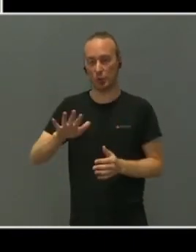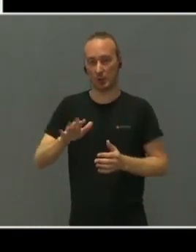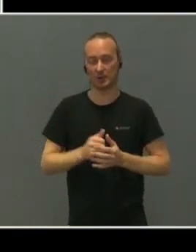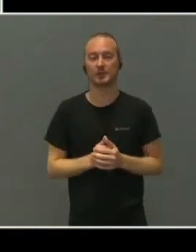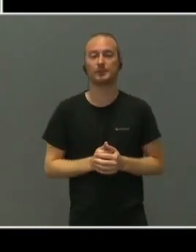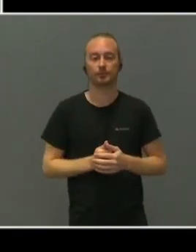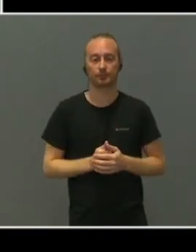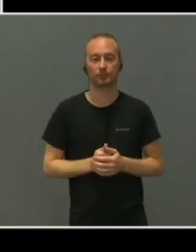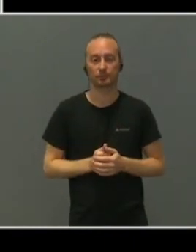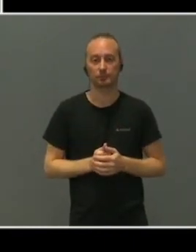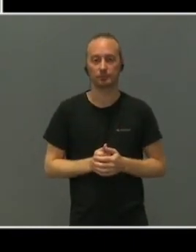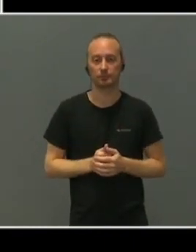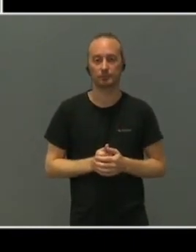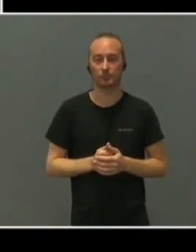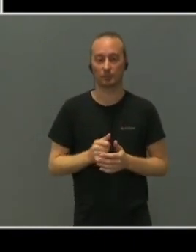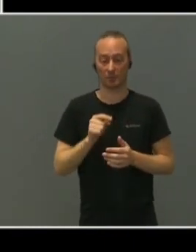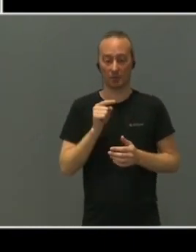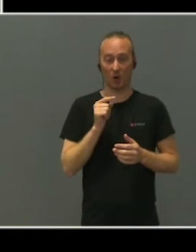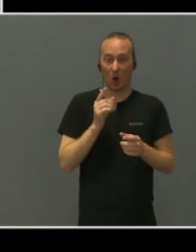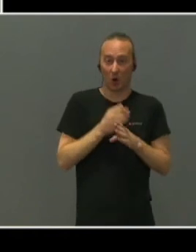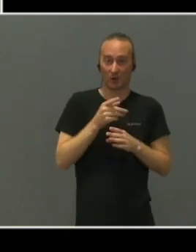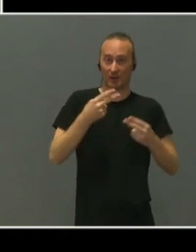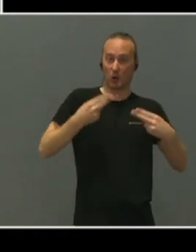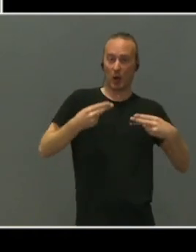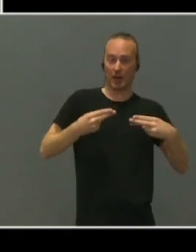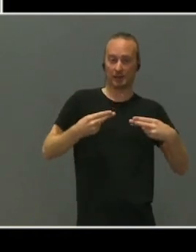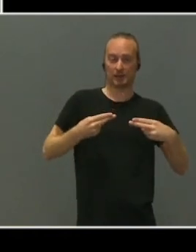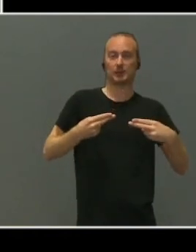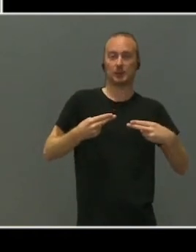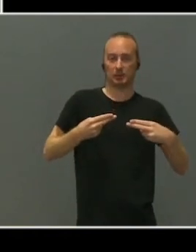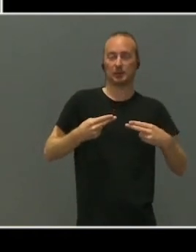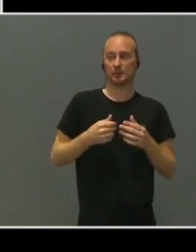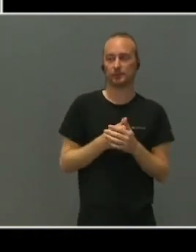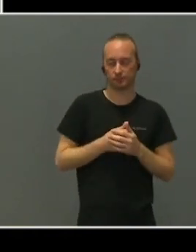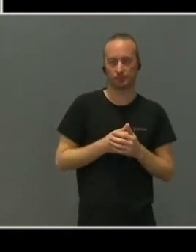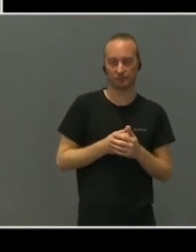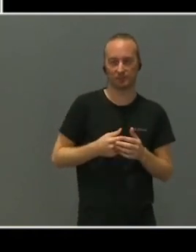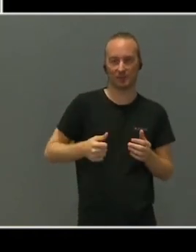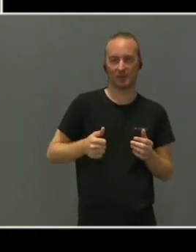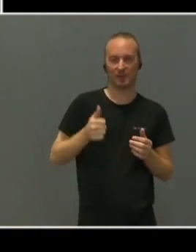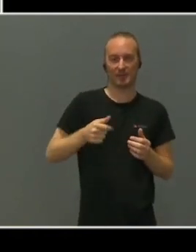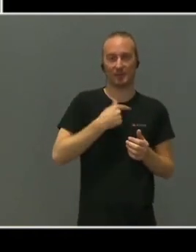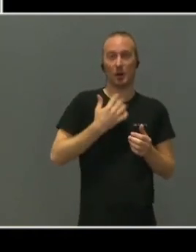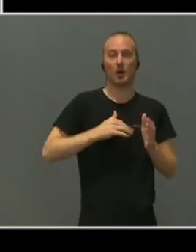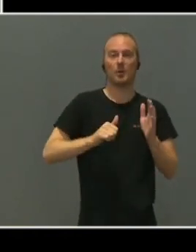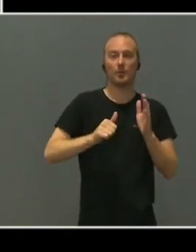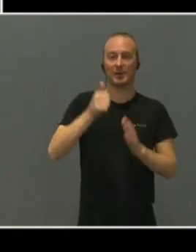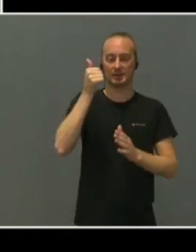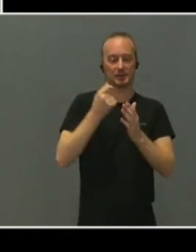er det utrolig viktig at vi har et best mulig kunnskapsgrunnlag